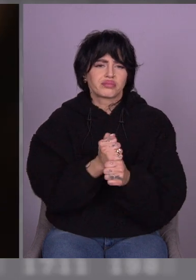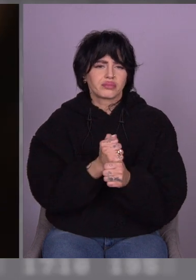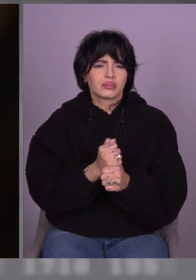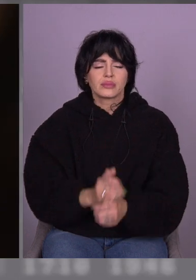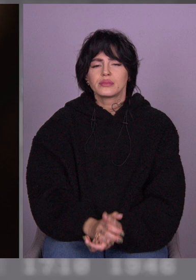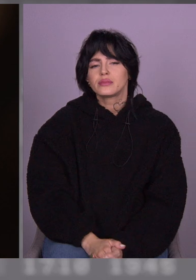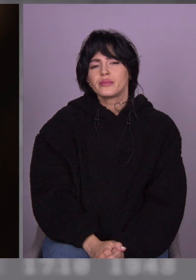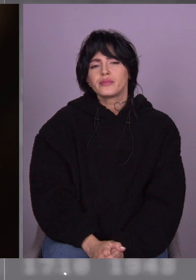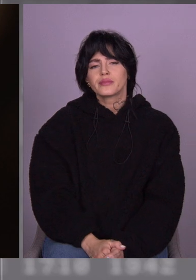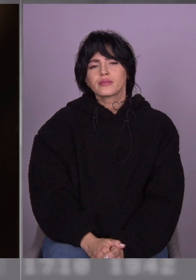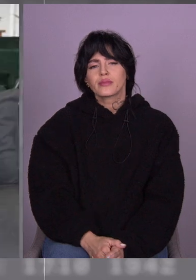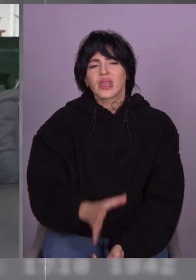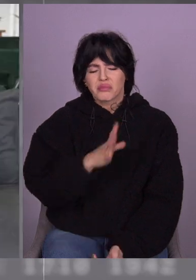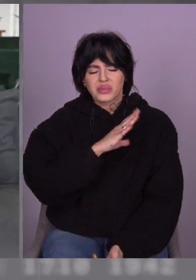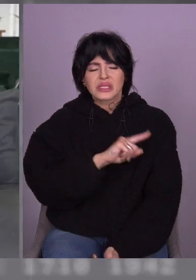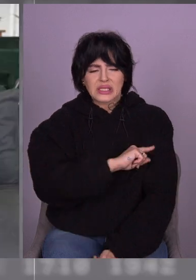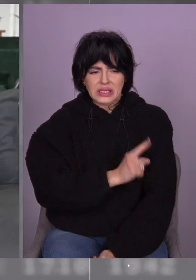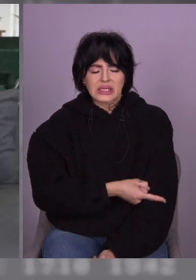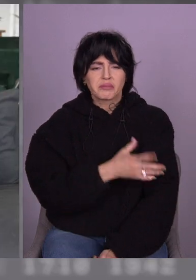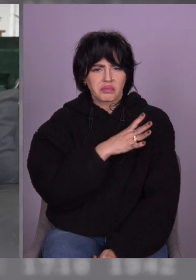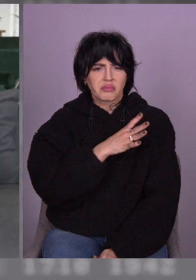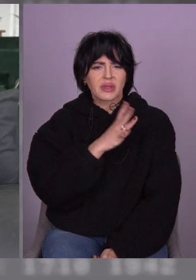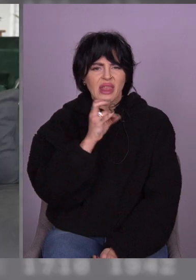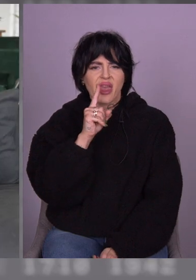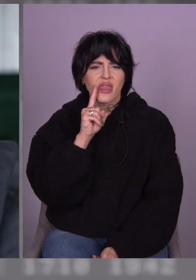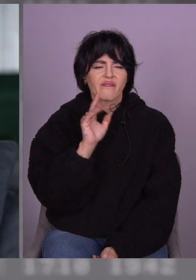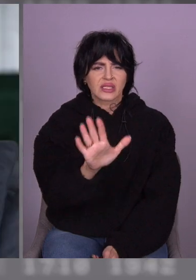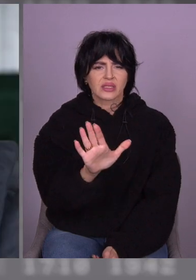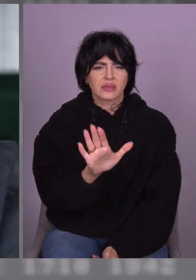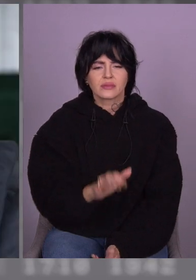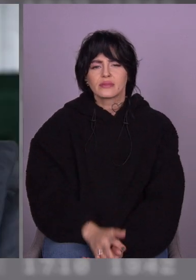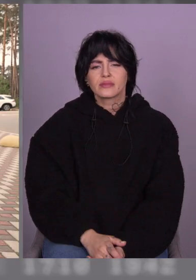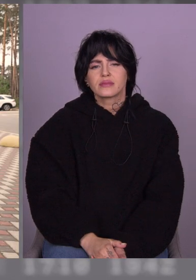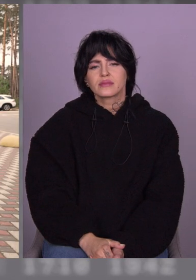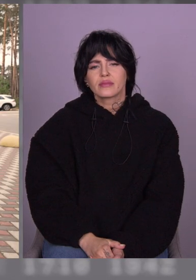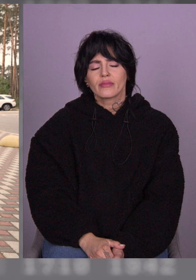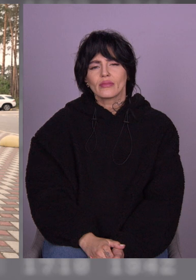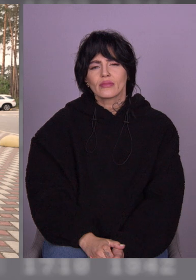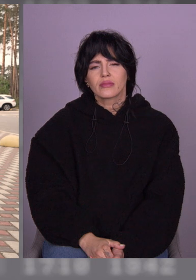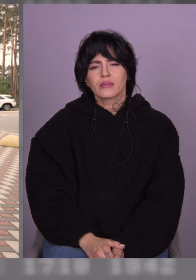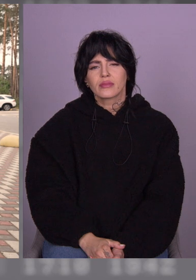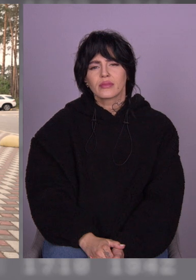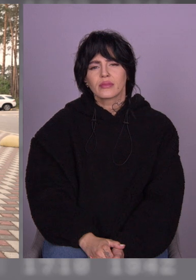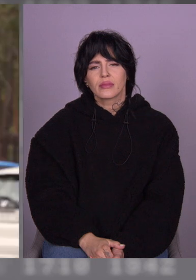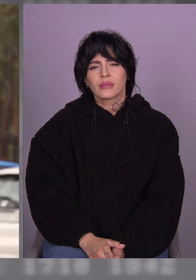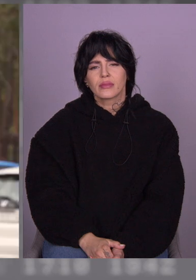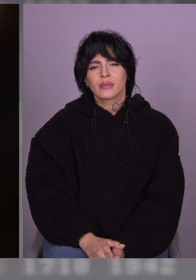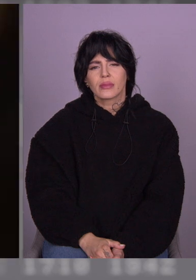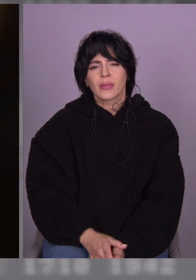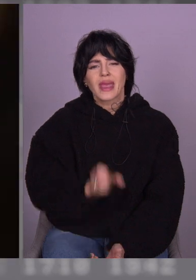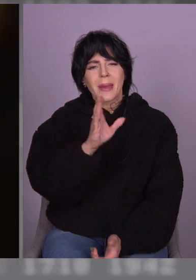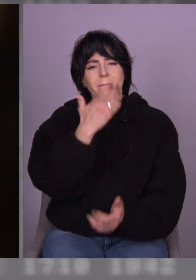отут ненависть. Ненависть, оце в мене так само, як і тата. І злізть. Буду вдячна, якщо вона нам покаже